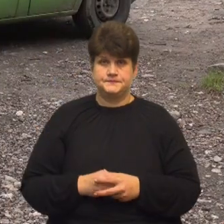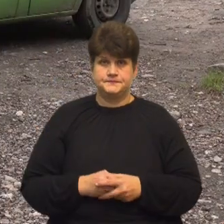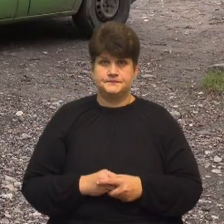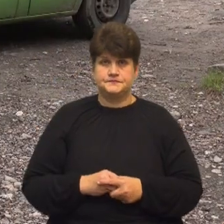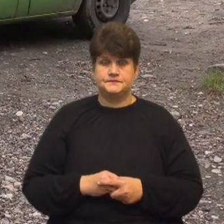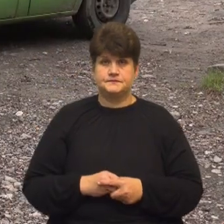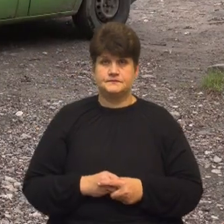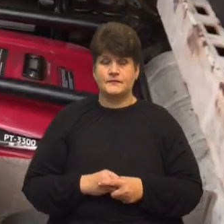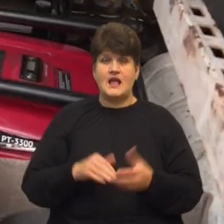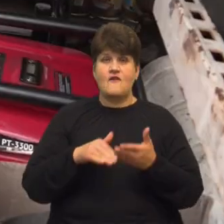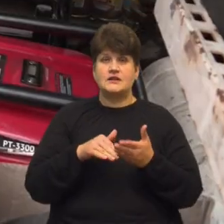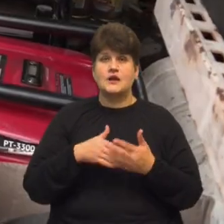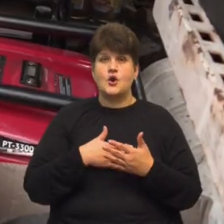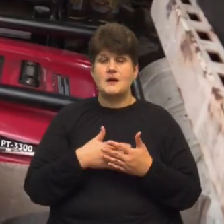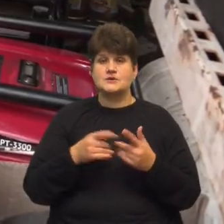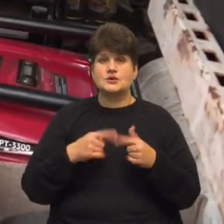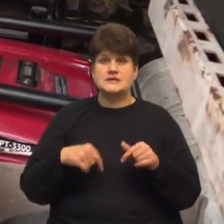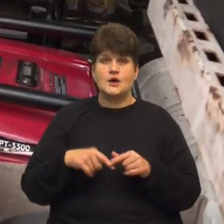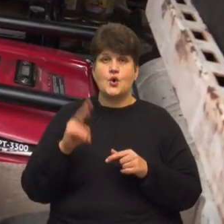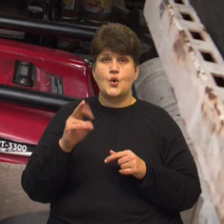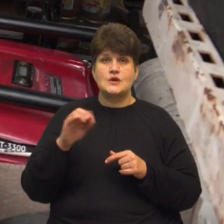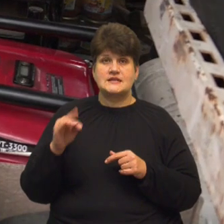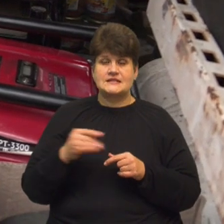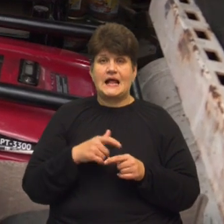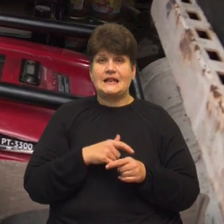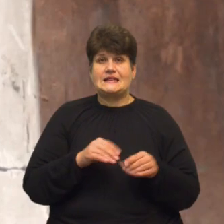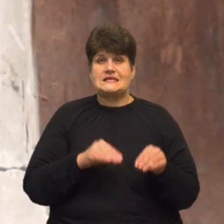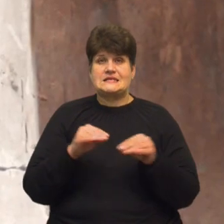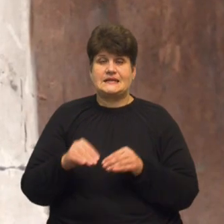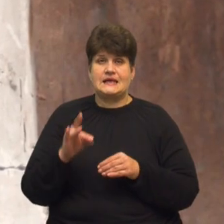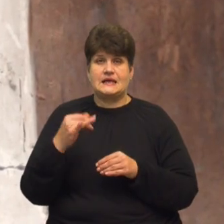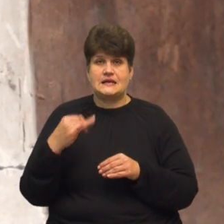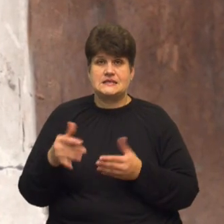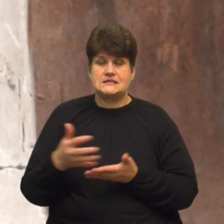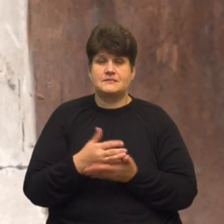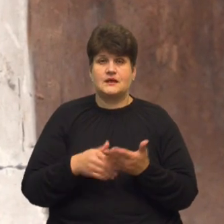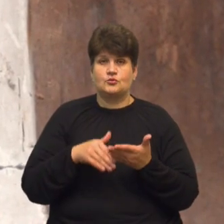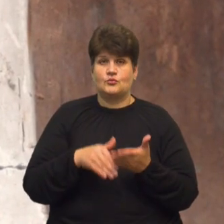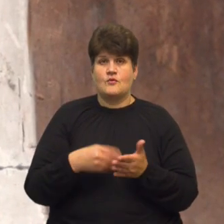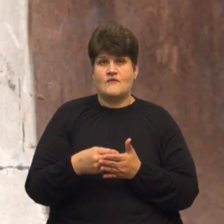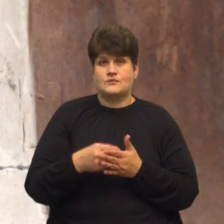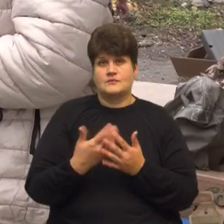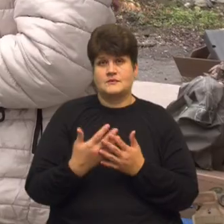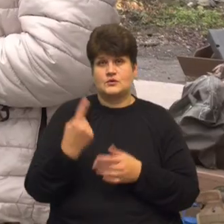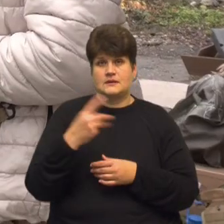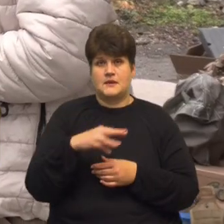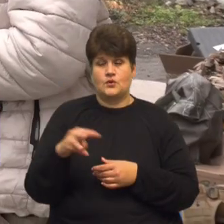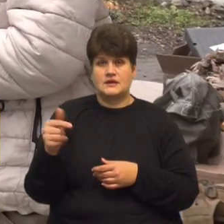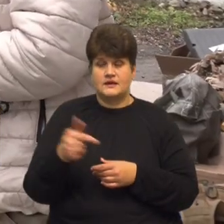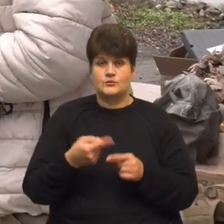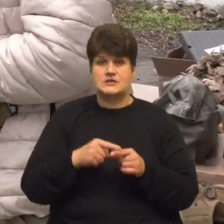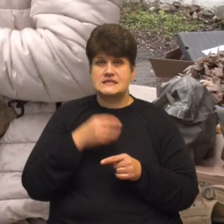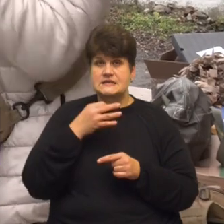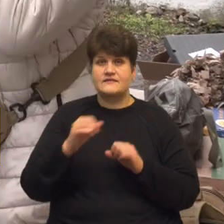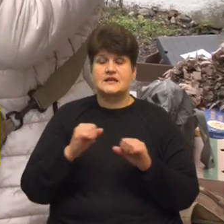Волонтери громадської організації «Козацько-десантний рій» зібрали для Збройних сил України допомоги вартістю приблизно мільйон гривень. Про це розповів